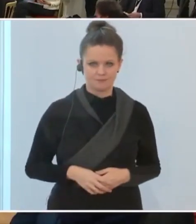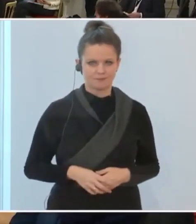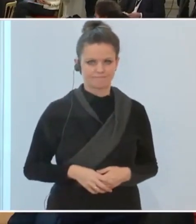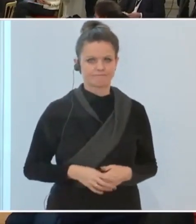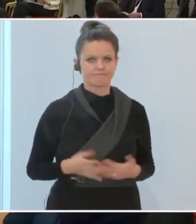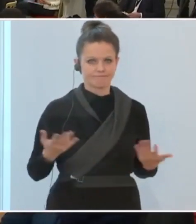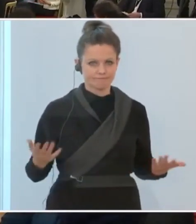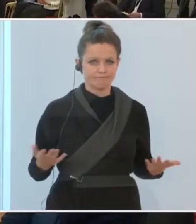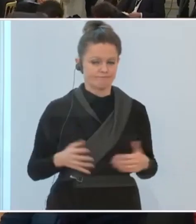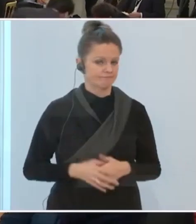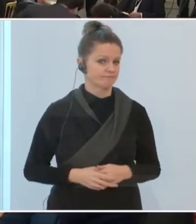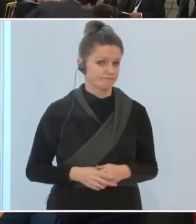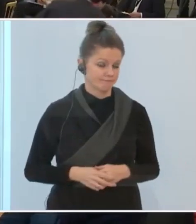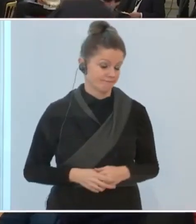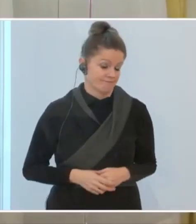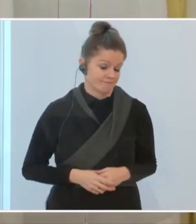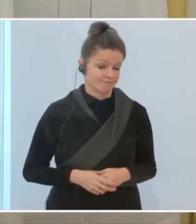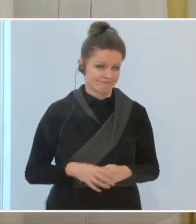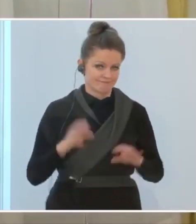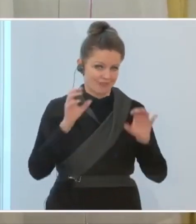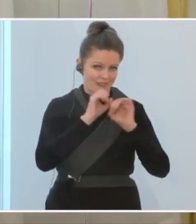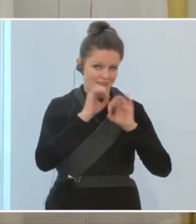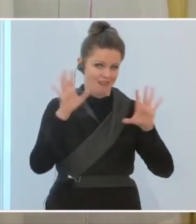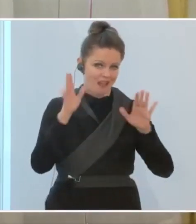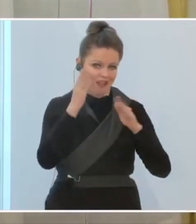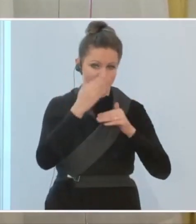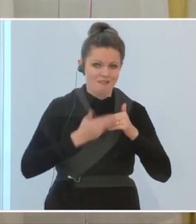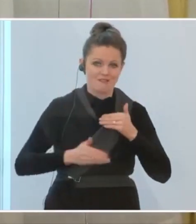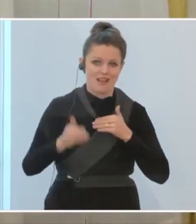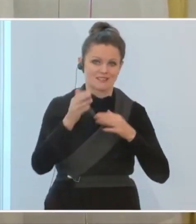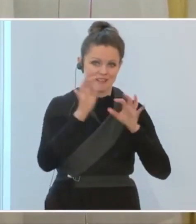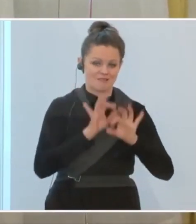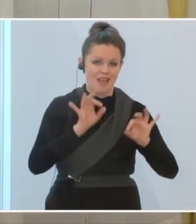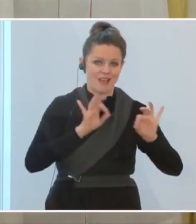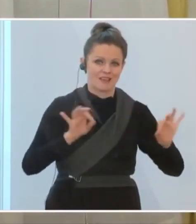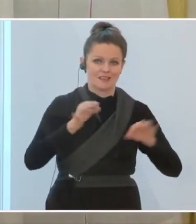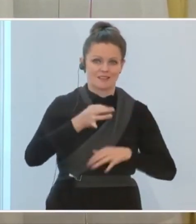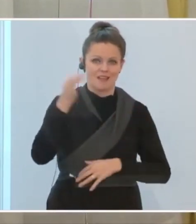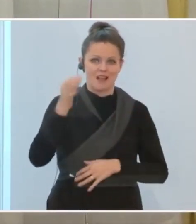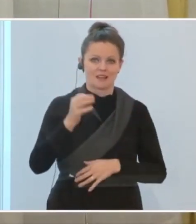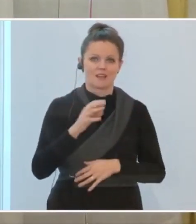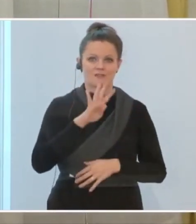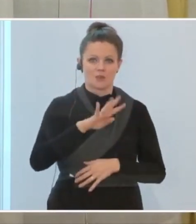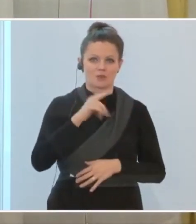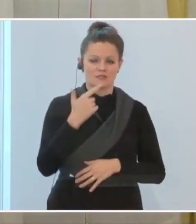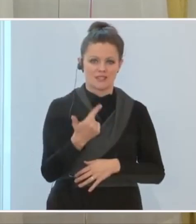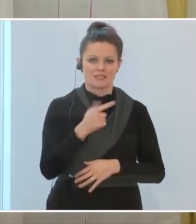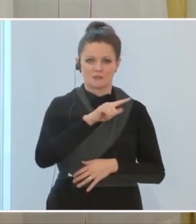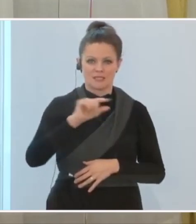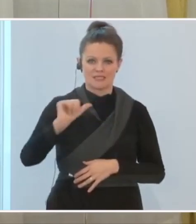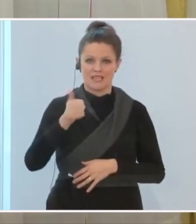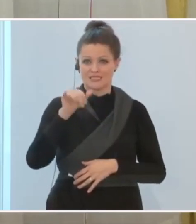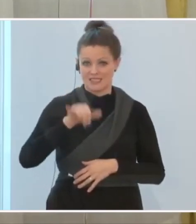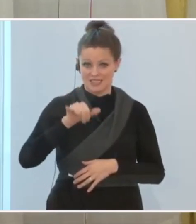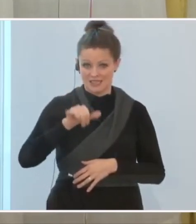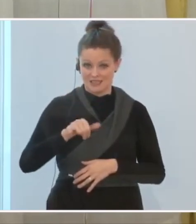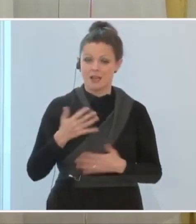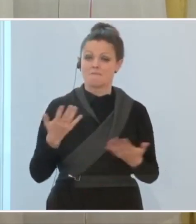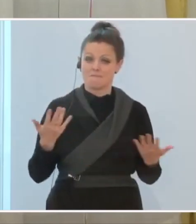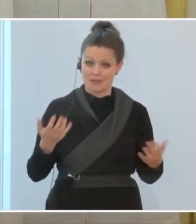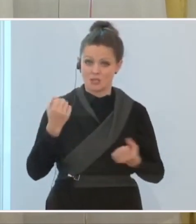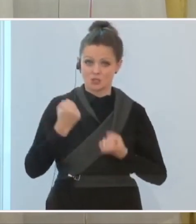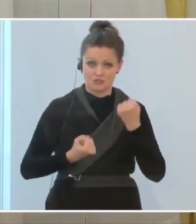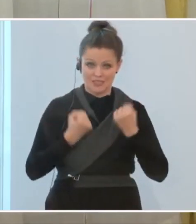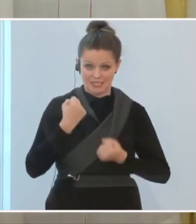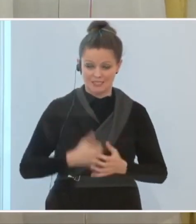Naja, natürlich ist diese Phase der Feiertage, 24. bis 1. eine sehr kritische Phase. Und wir haben halt versucht, eine